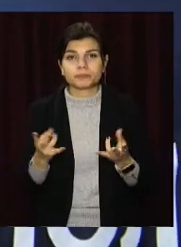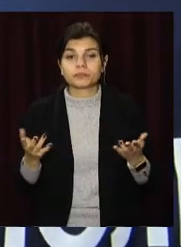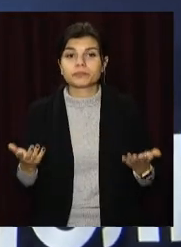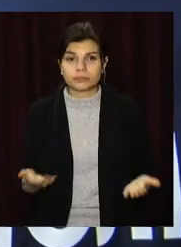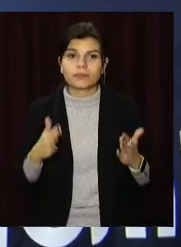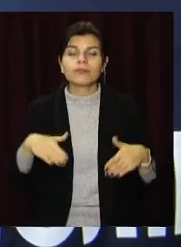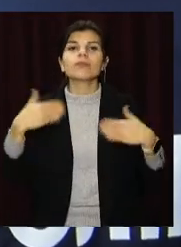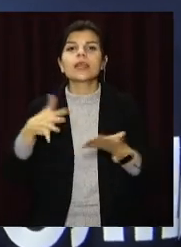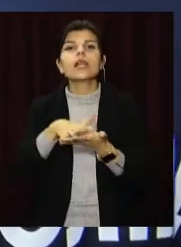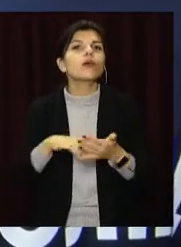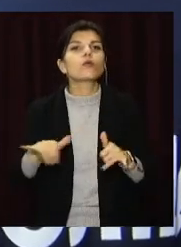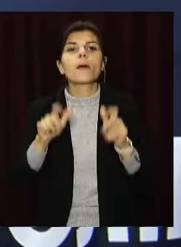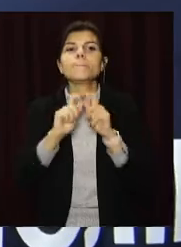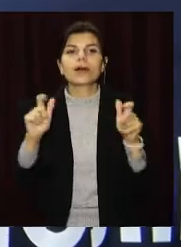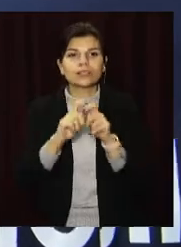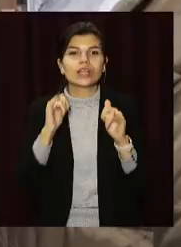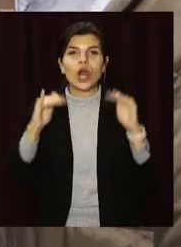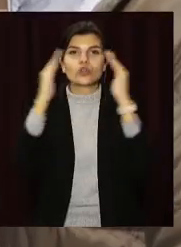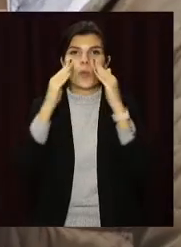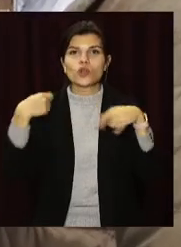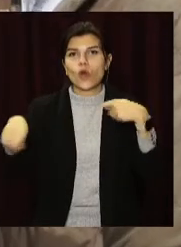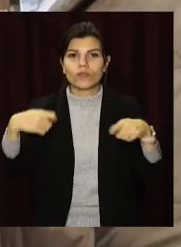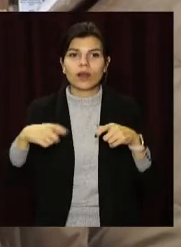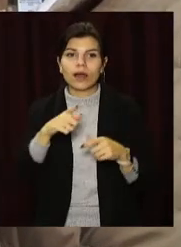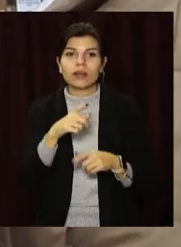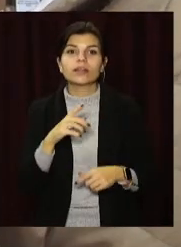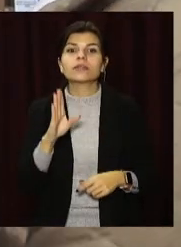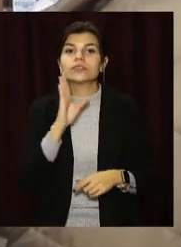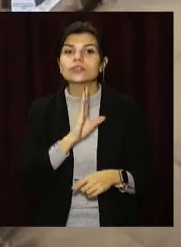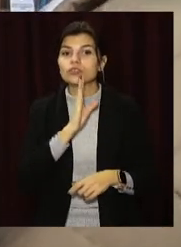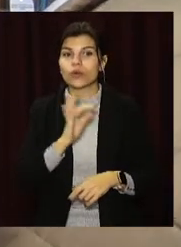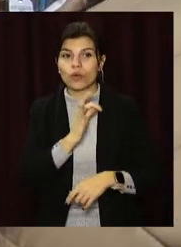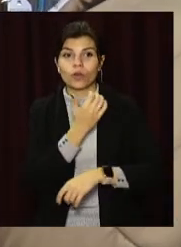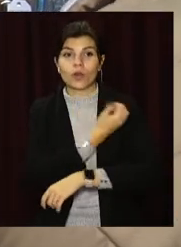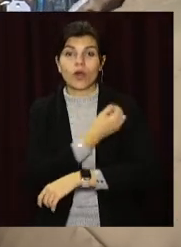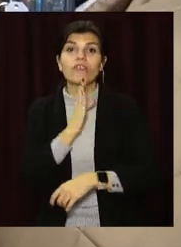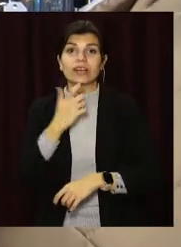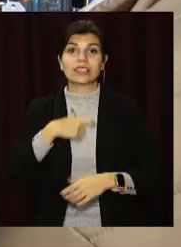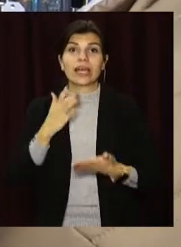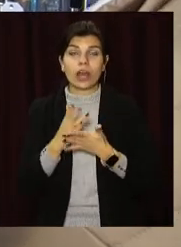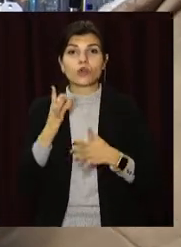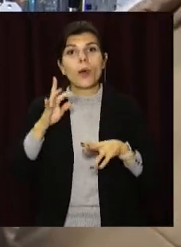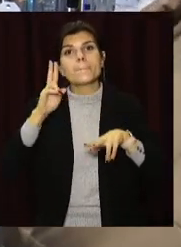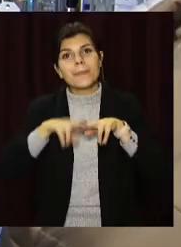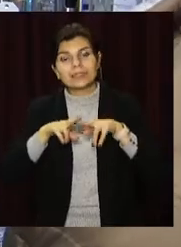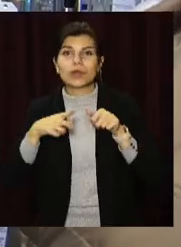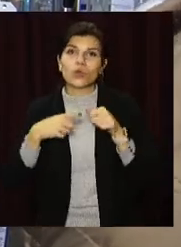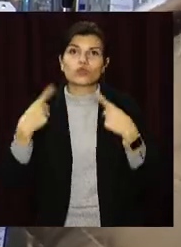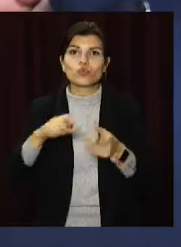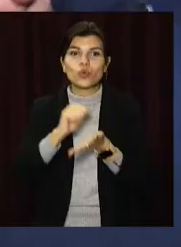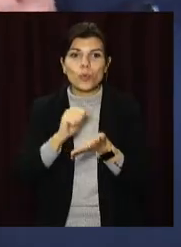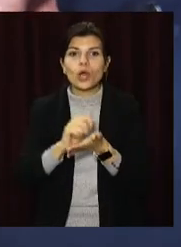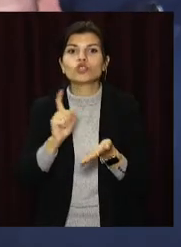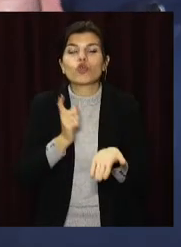зупинка рейдової бригади – магазин товарів для дому. Продавчиня сертифікат про щеплення мала, однак паспорт або будь-який інший